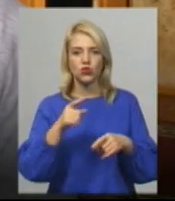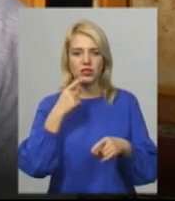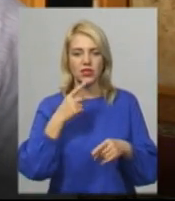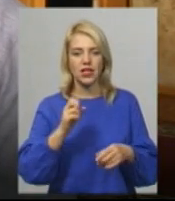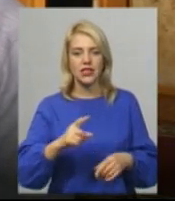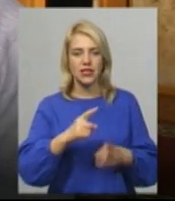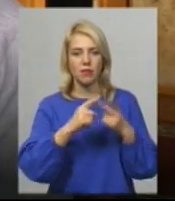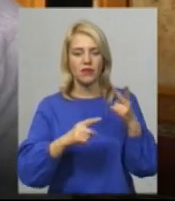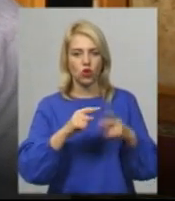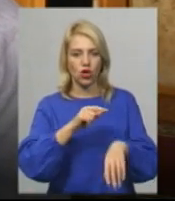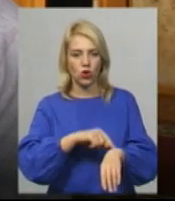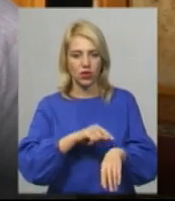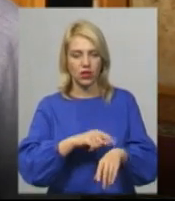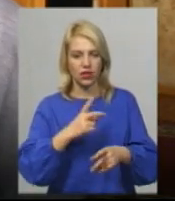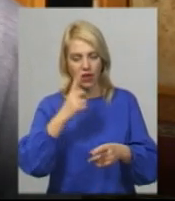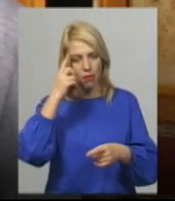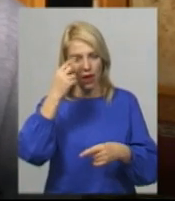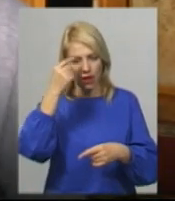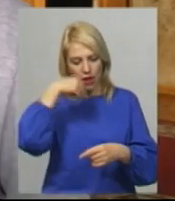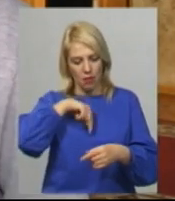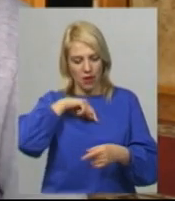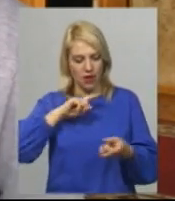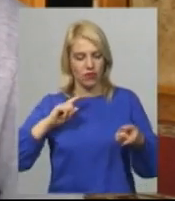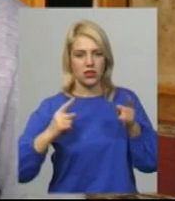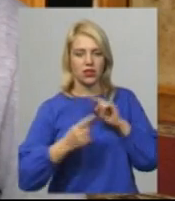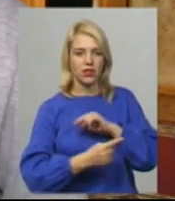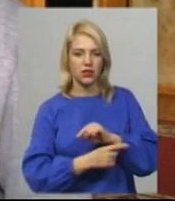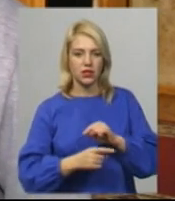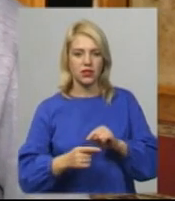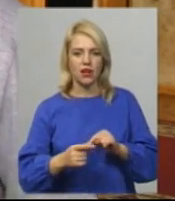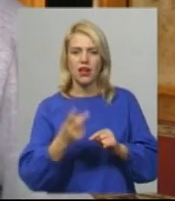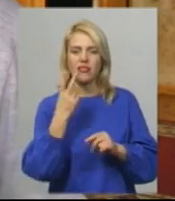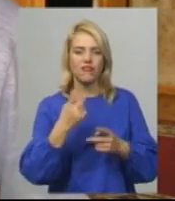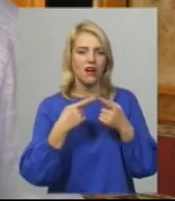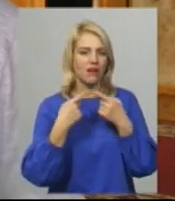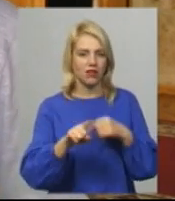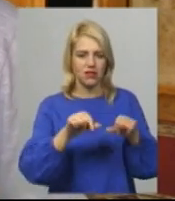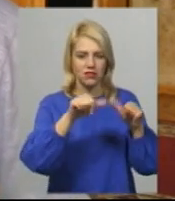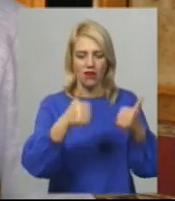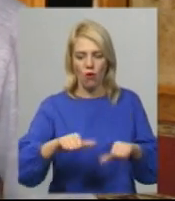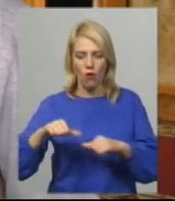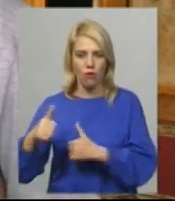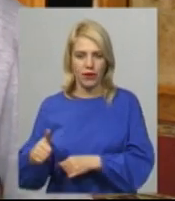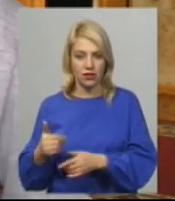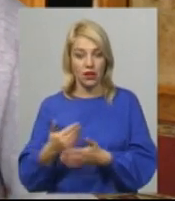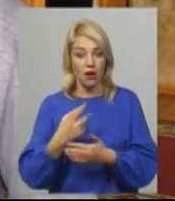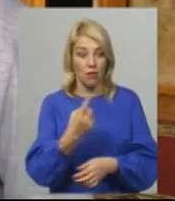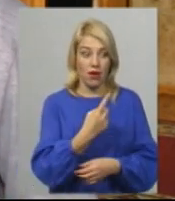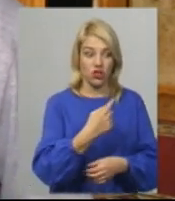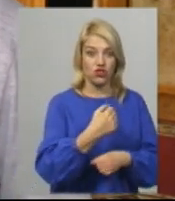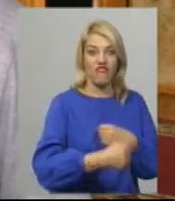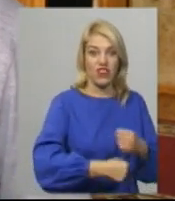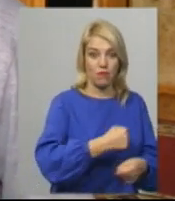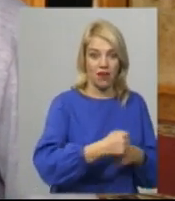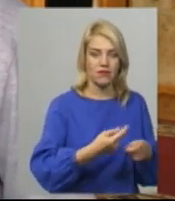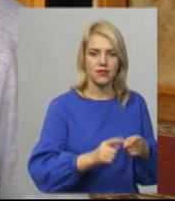півтори години перевтілитися кардинально, створити кардинально два різних образи. Тобто, якщо в першій «Ведмеді»